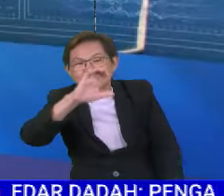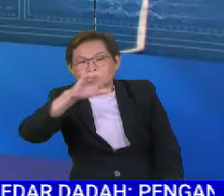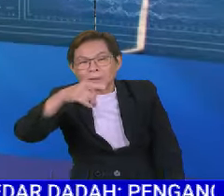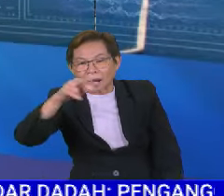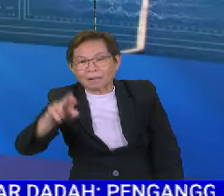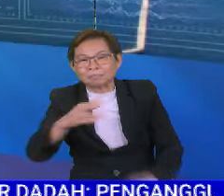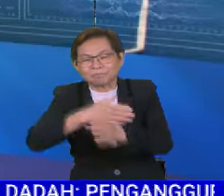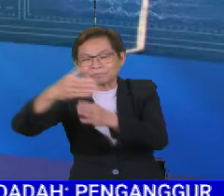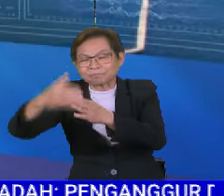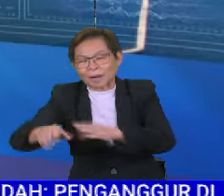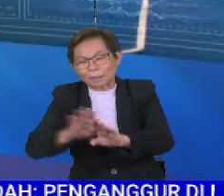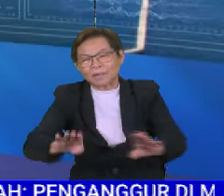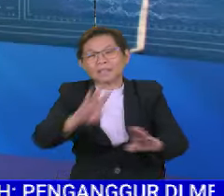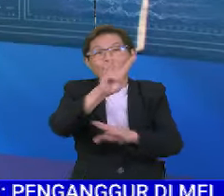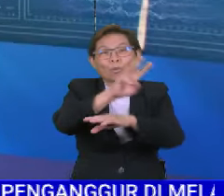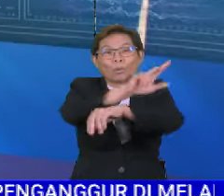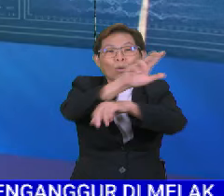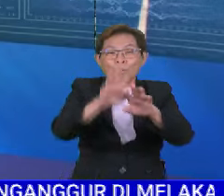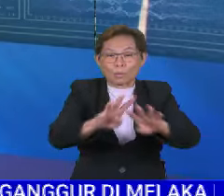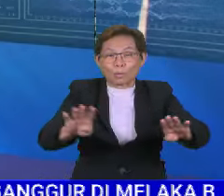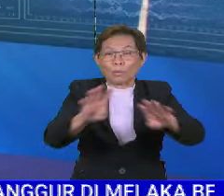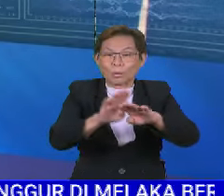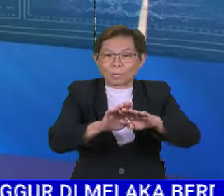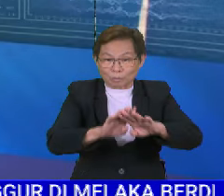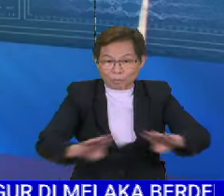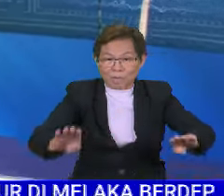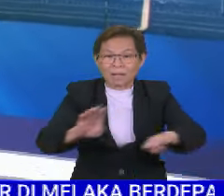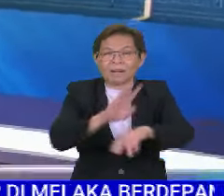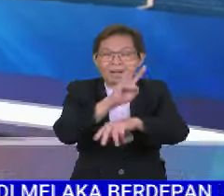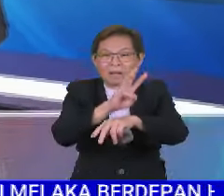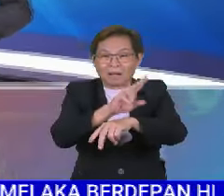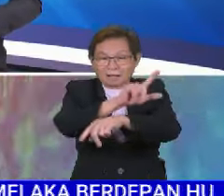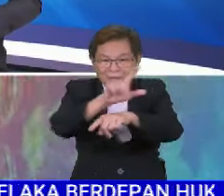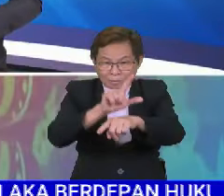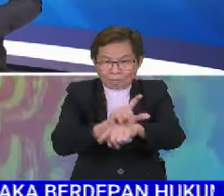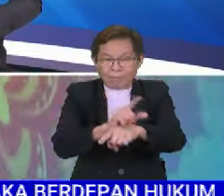dengan itu sekian paparan berita wilayah dari Labuan. Kembali ke Angkasa Puri. Silakan.